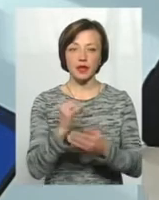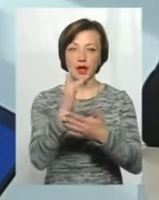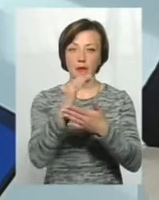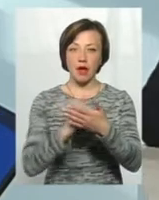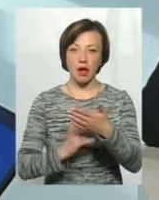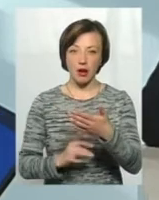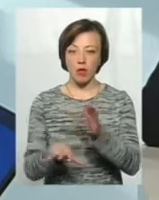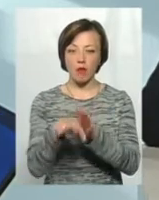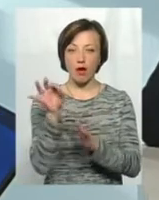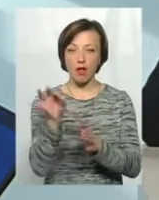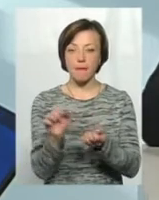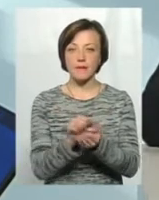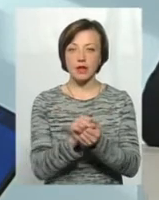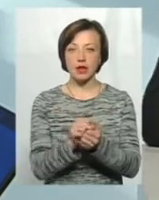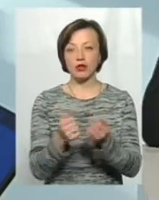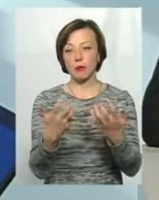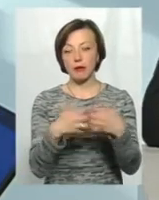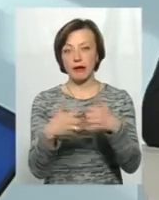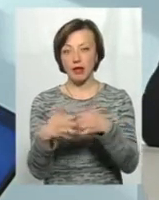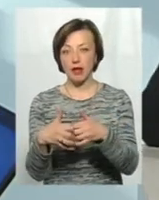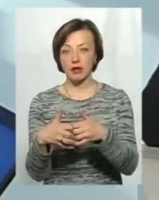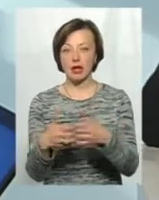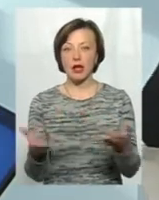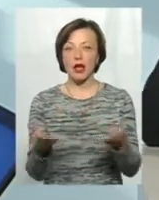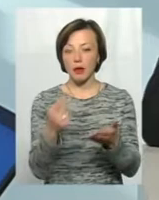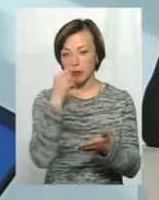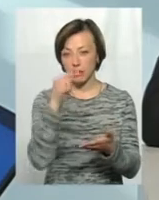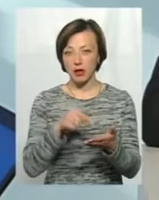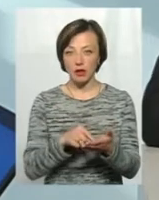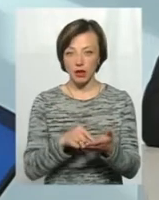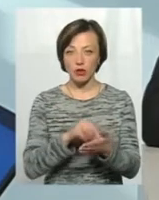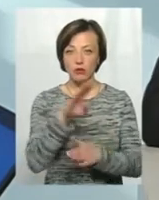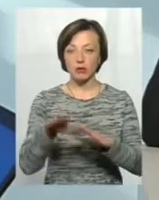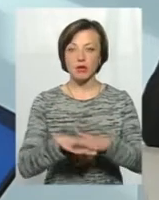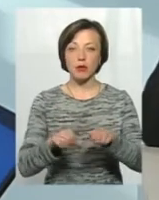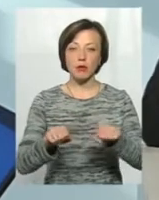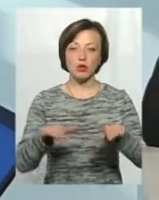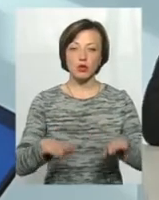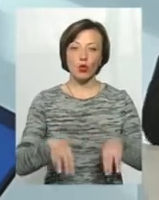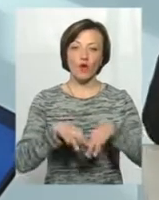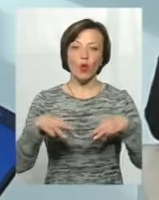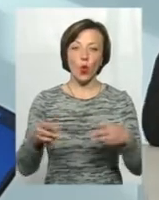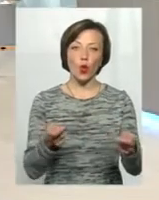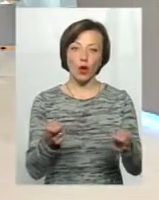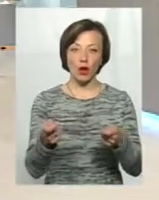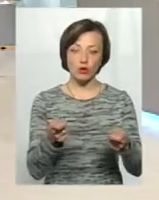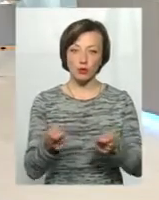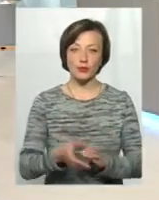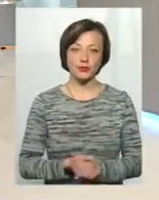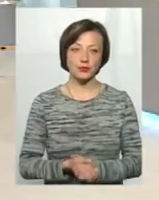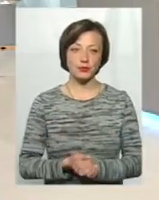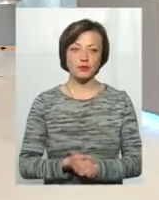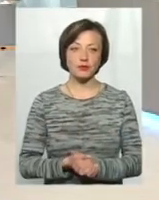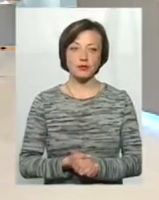в цілому, ті матеріали чи прилади, які підпадають під постанову уряду. З приводу звернення до